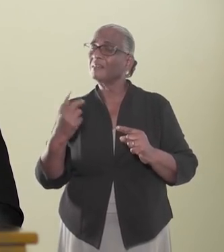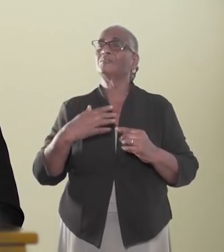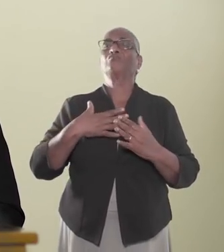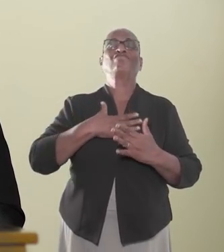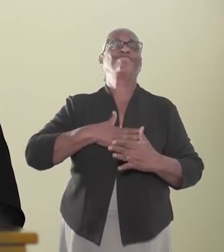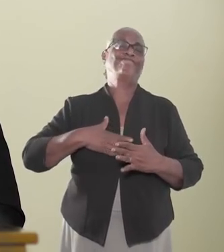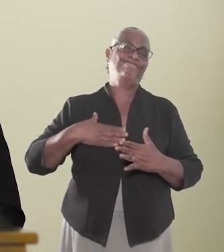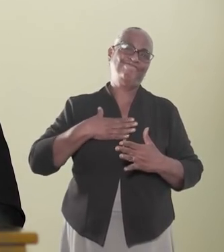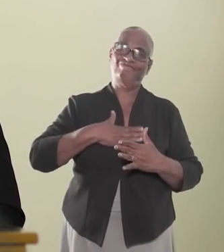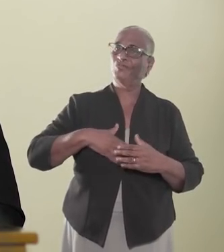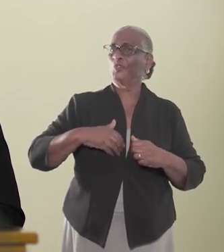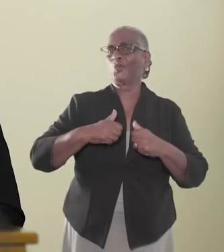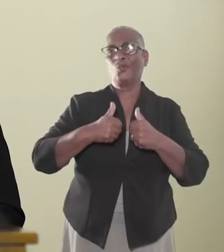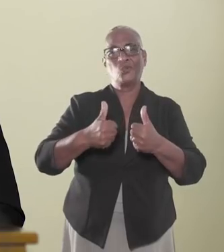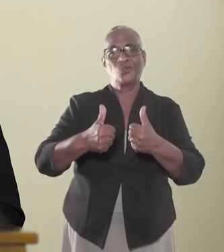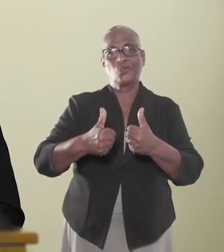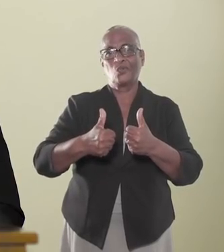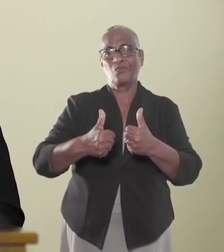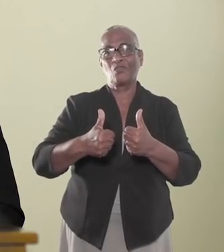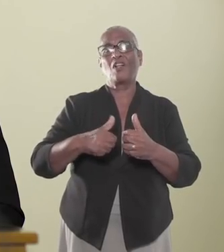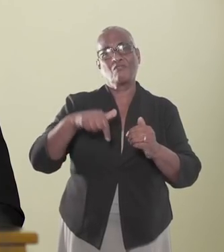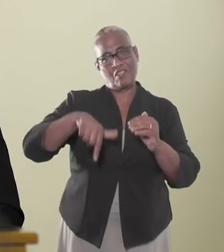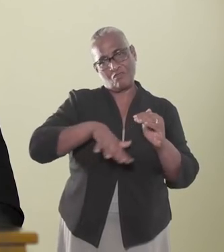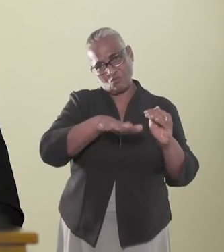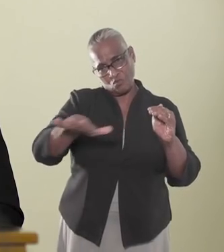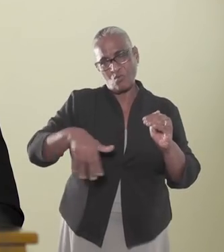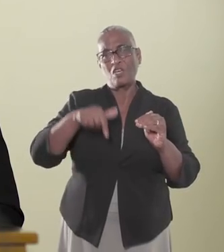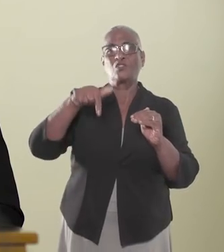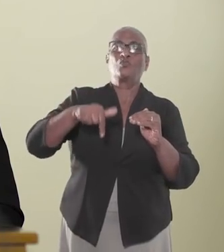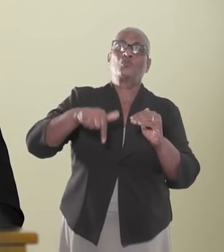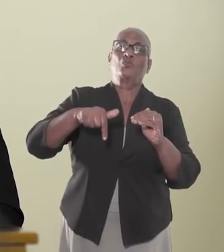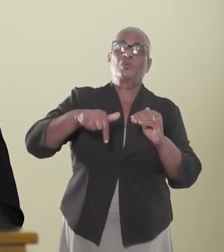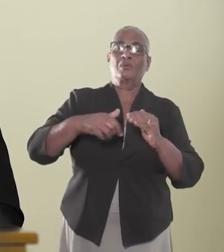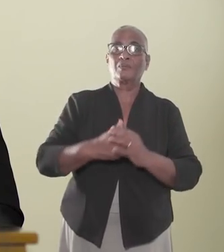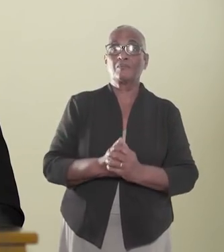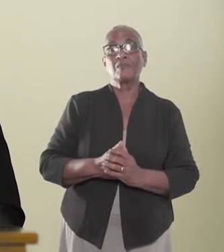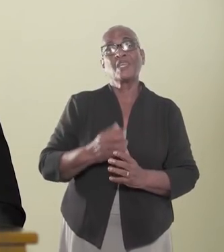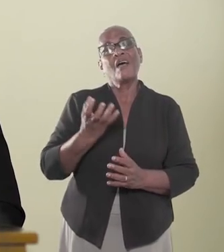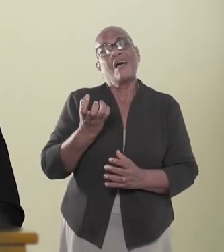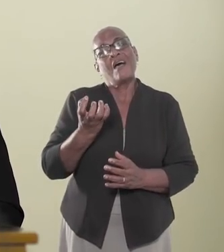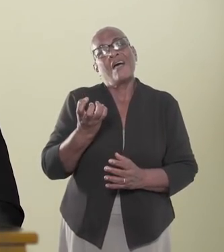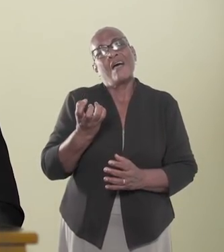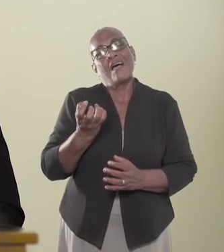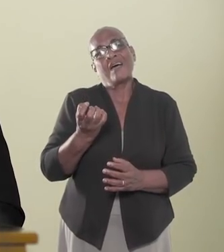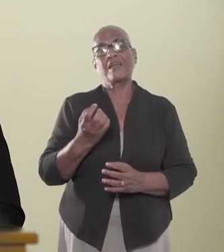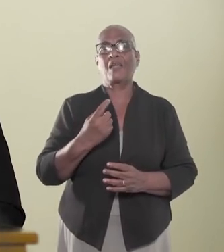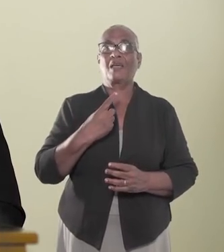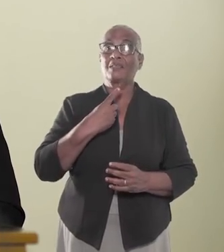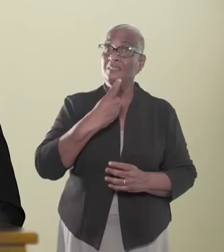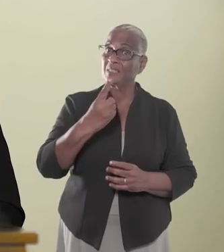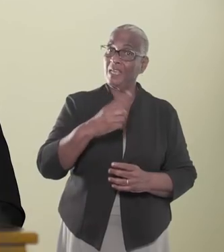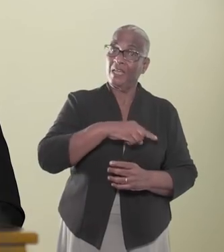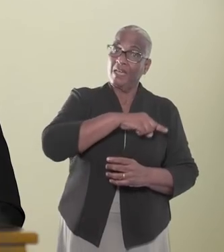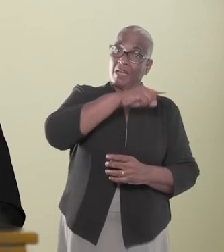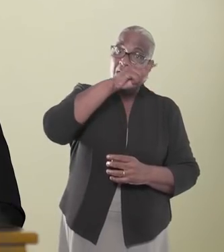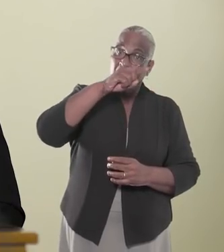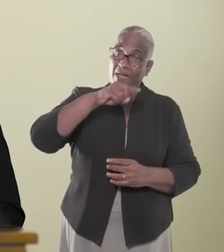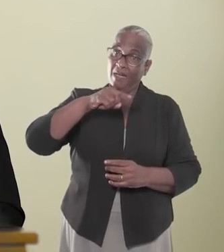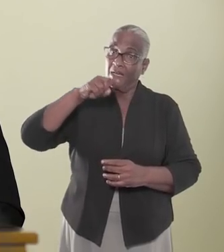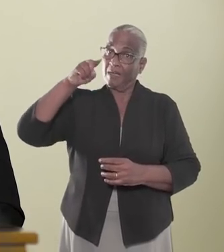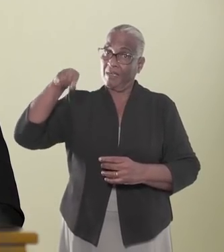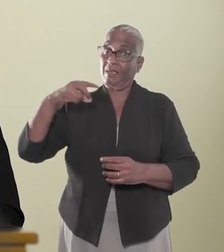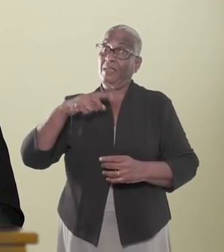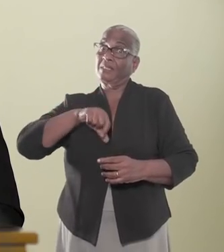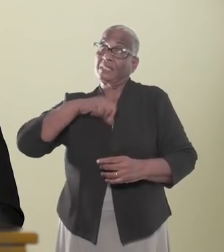nemen, geeft dat ons een goede weergave van de huidige situatie. Gaarne deel ik de navolgende